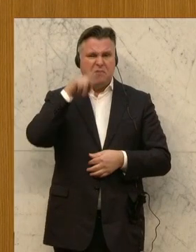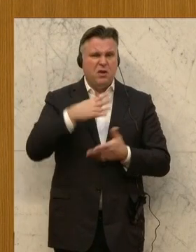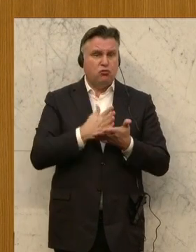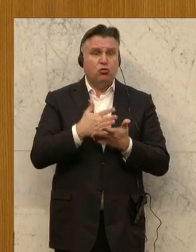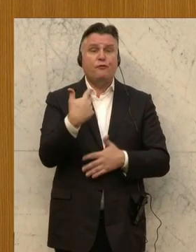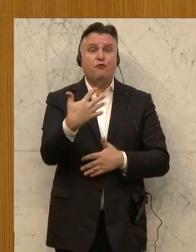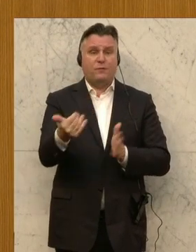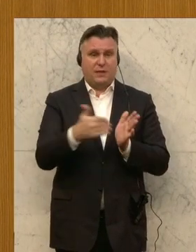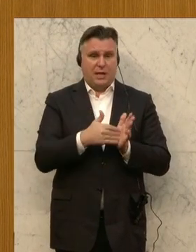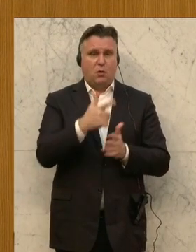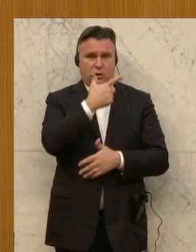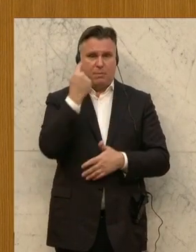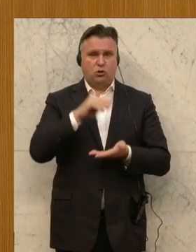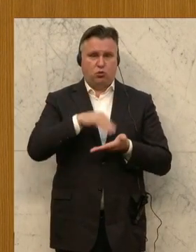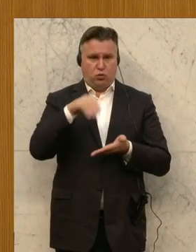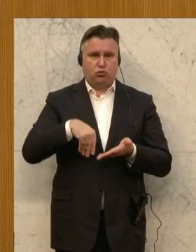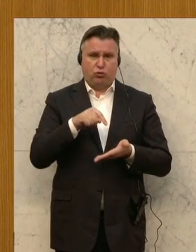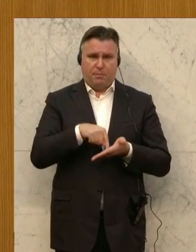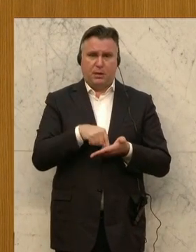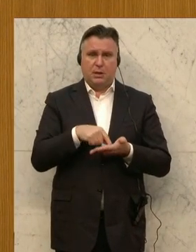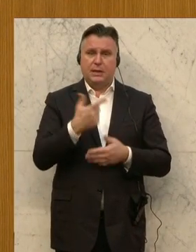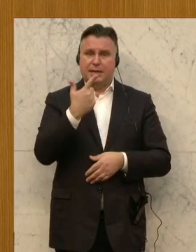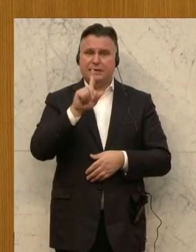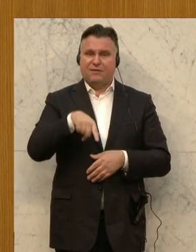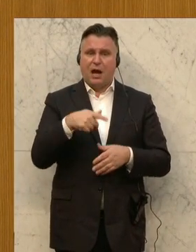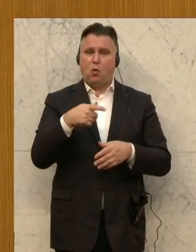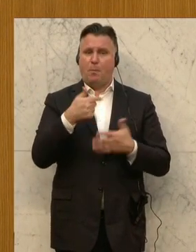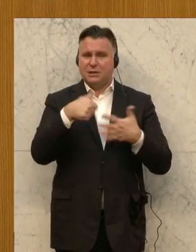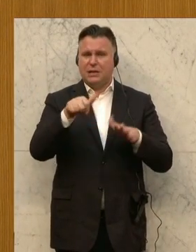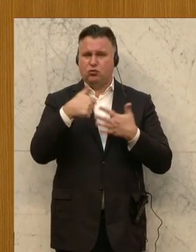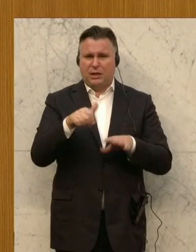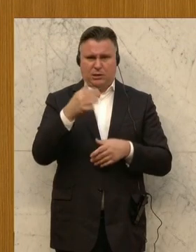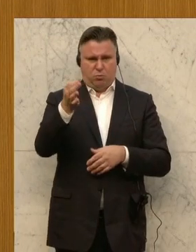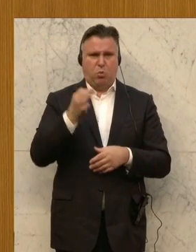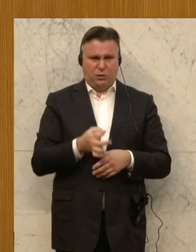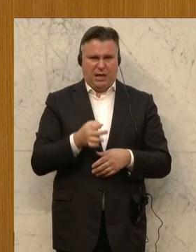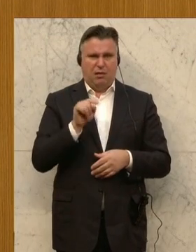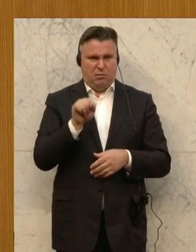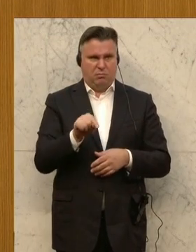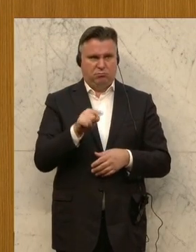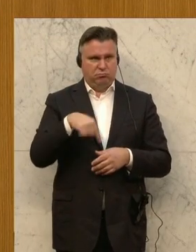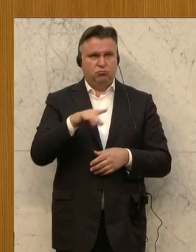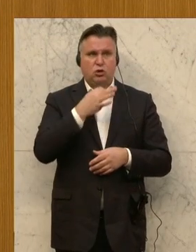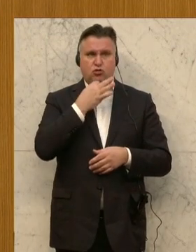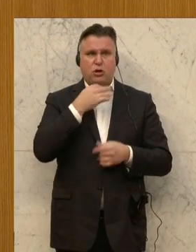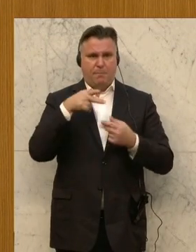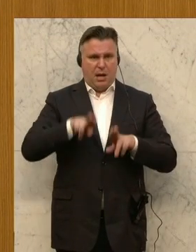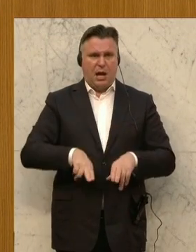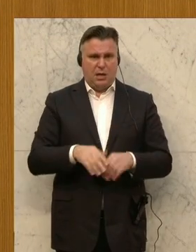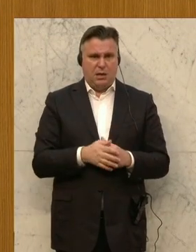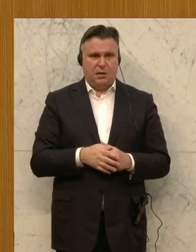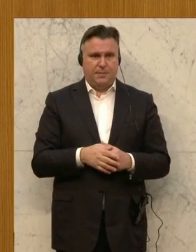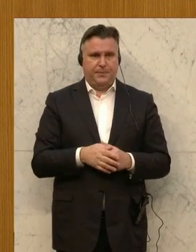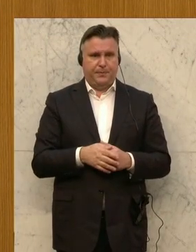50.000 Menschen und das sind 2,66 Prozent in Summe der Stimmberechtigten. Und